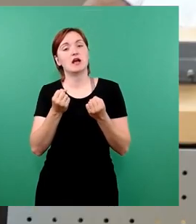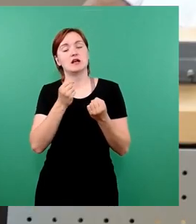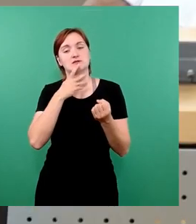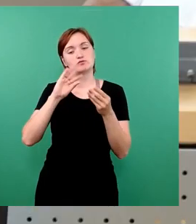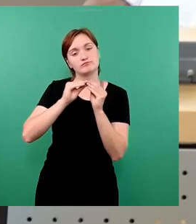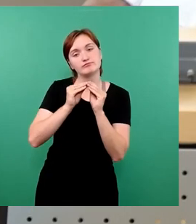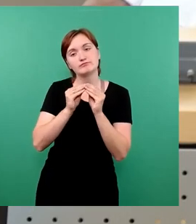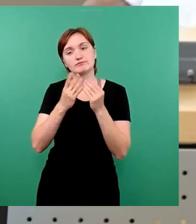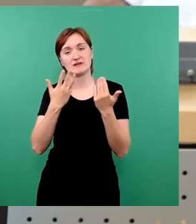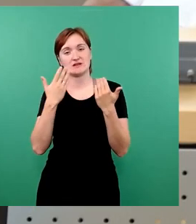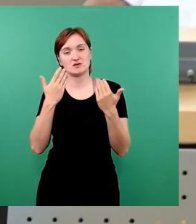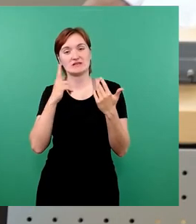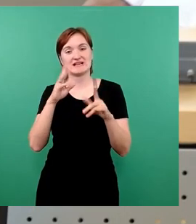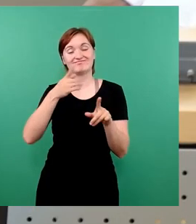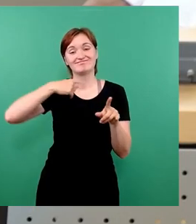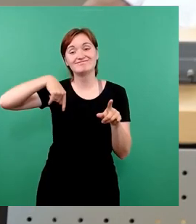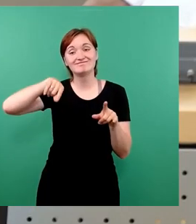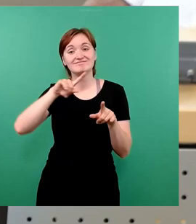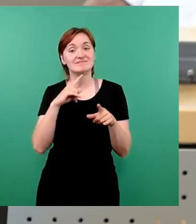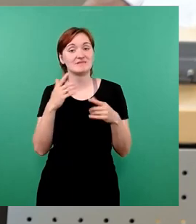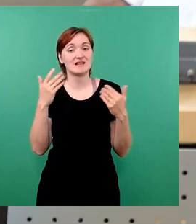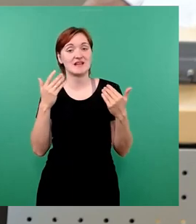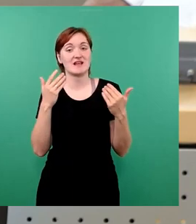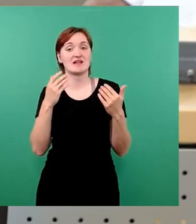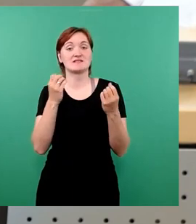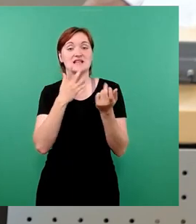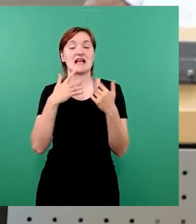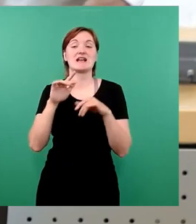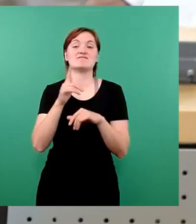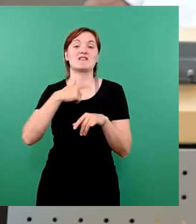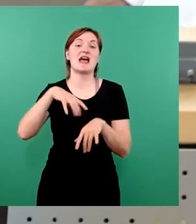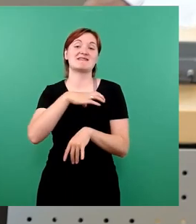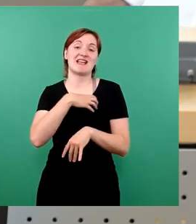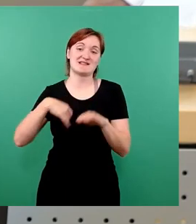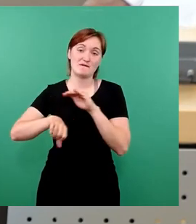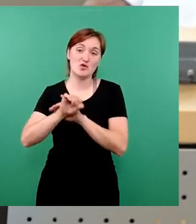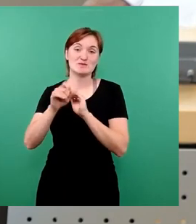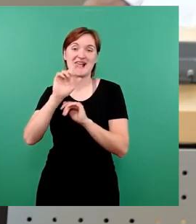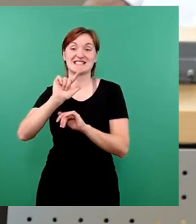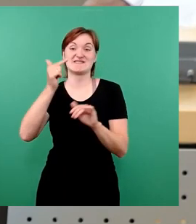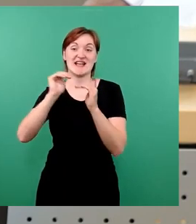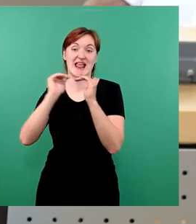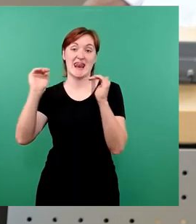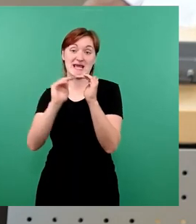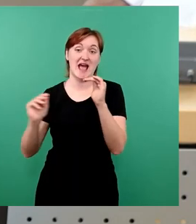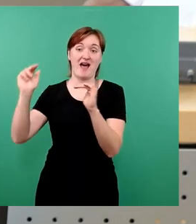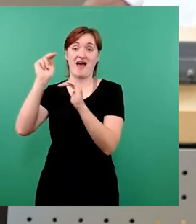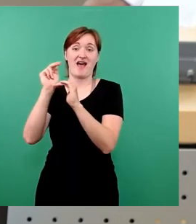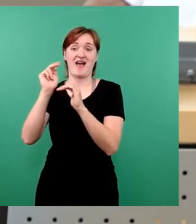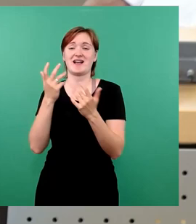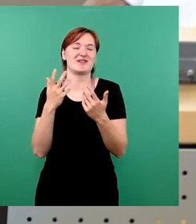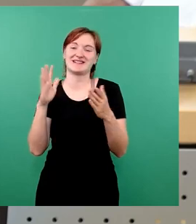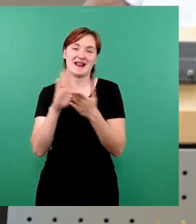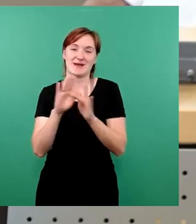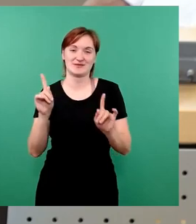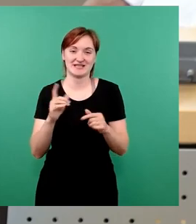unser Club den Aufstieg in die zweite Liga schafft, hat leider nicht geklappt, musste entsprechend fiskalisch